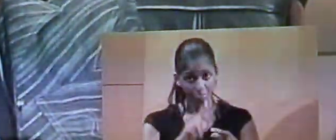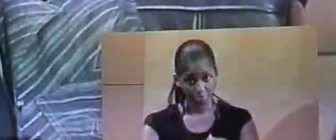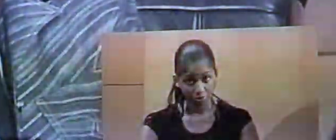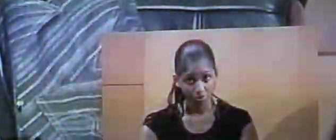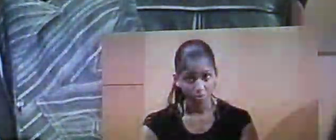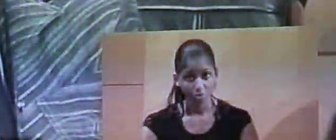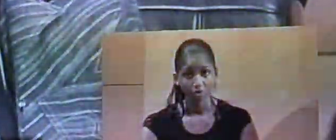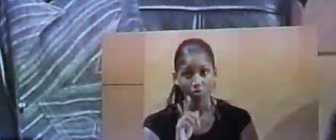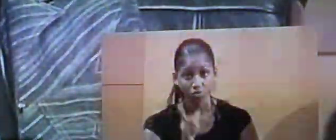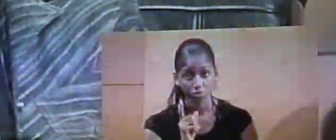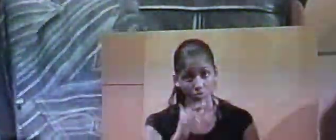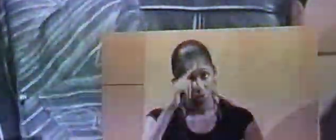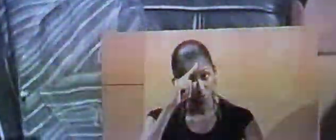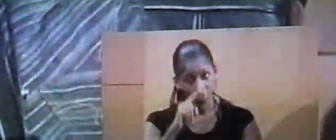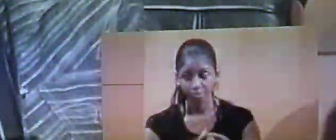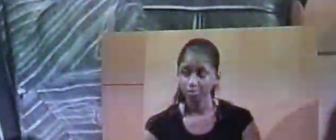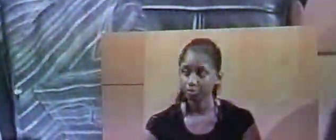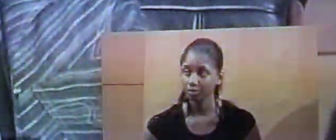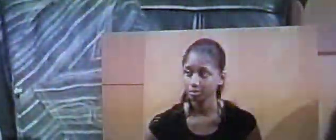essentiellement, finalement,